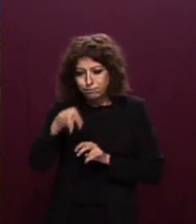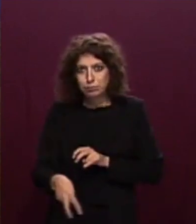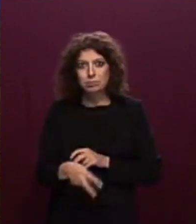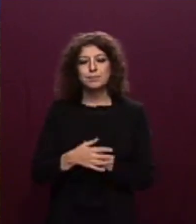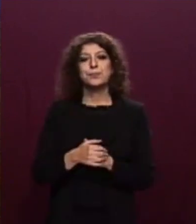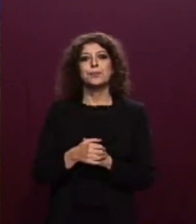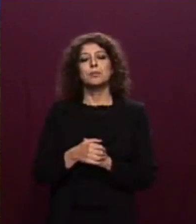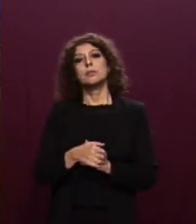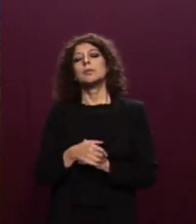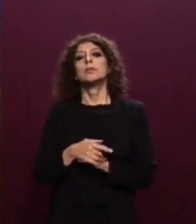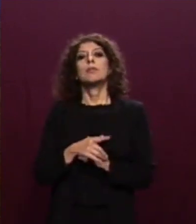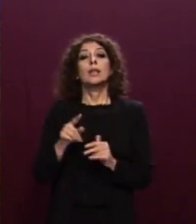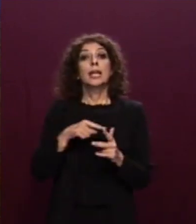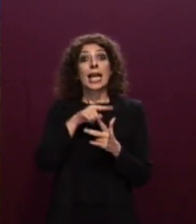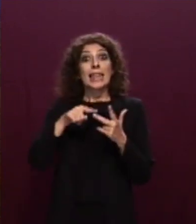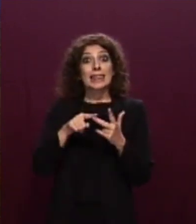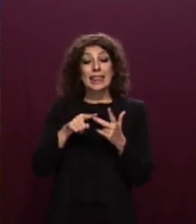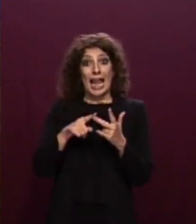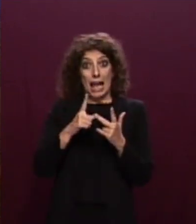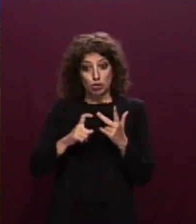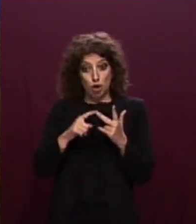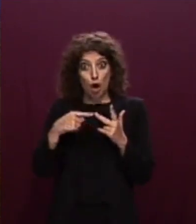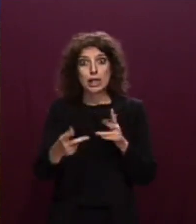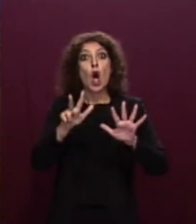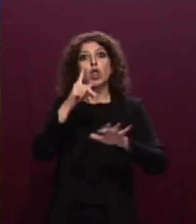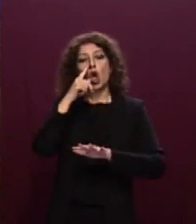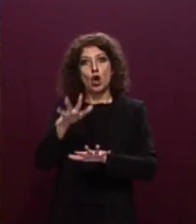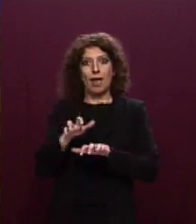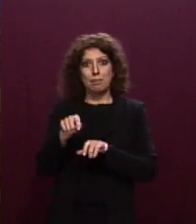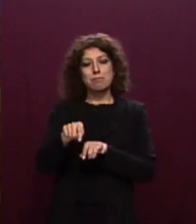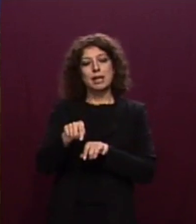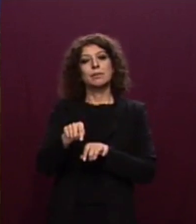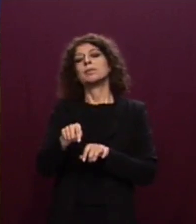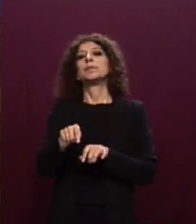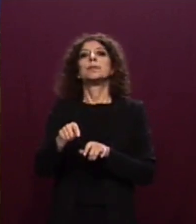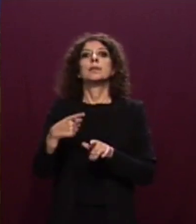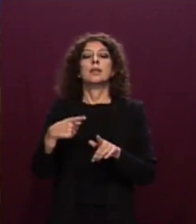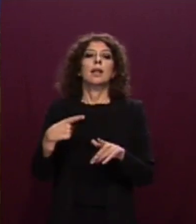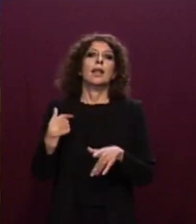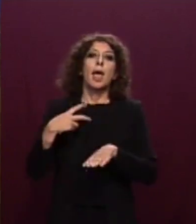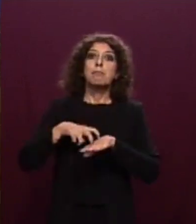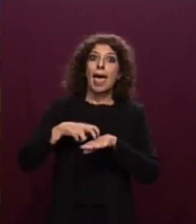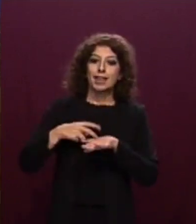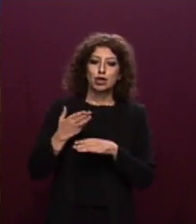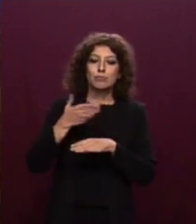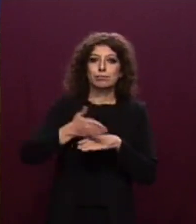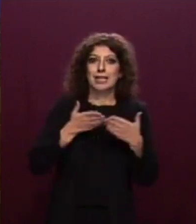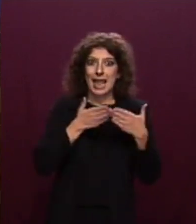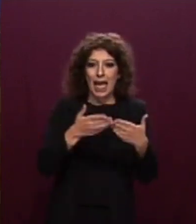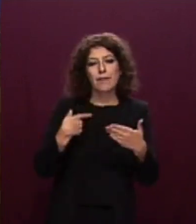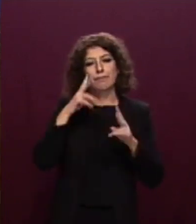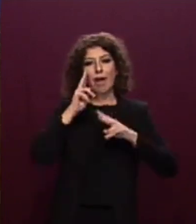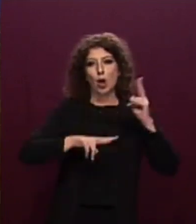l'8 novembre, a seguito di valutazione psichiatrica dell'equip medica della locale ASL, salita a bordo della nave, tutti i migranti sono sbarcati.